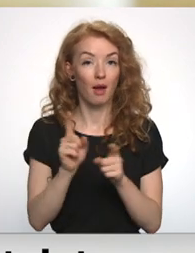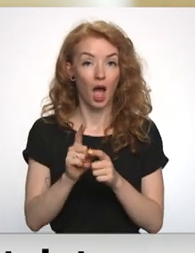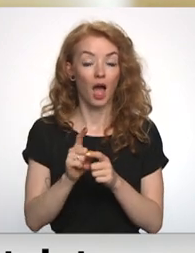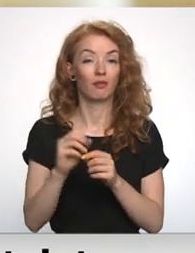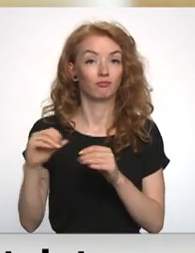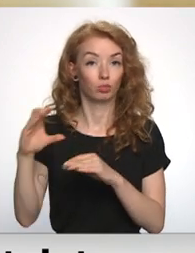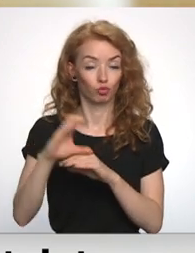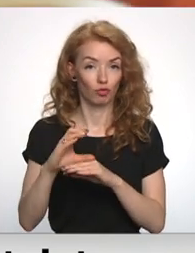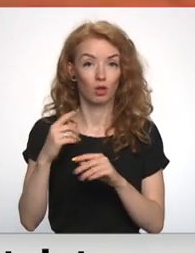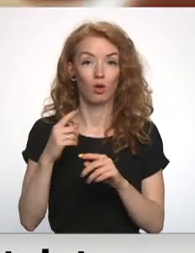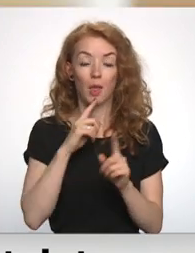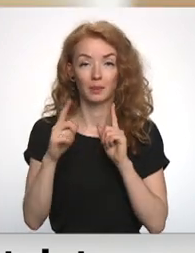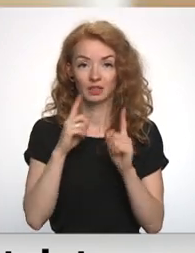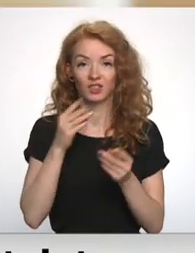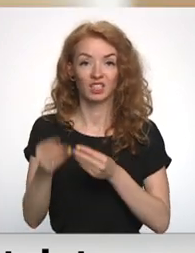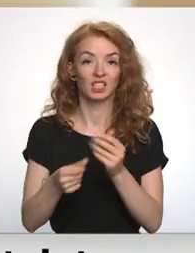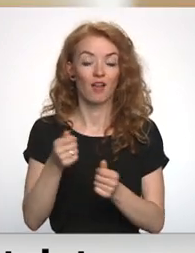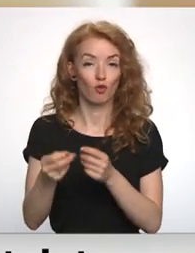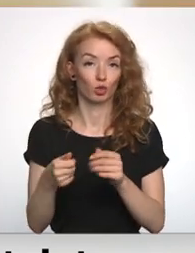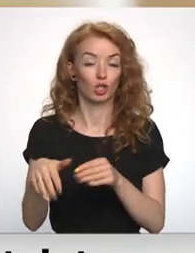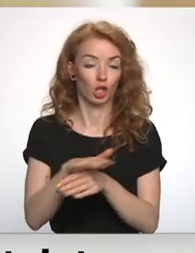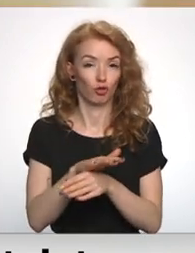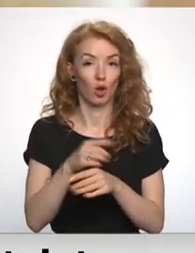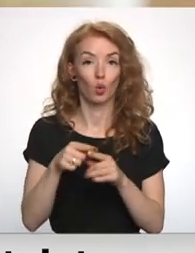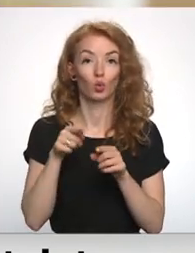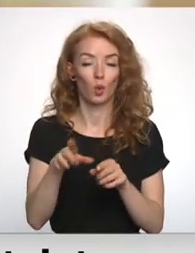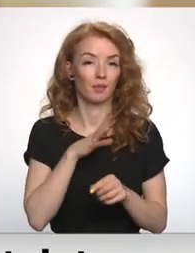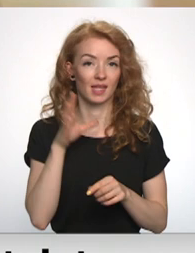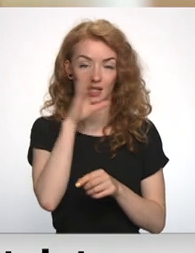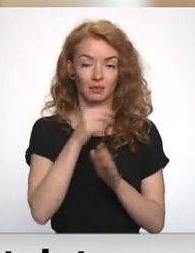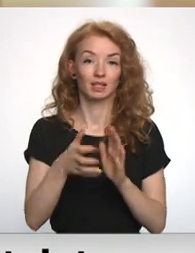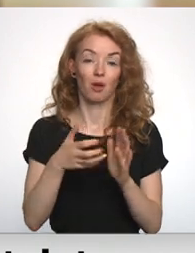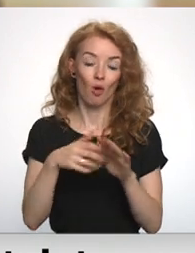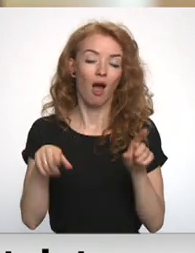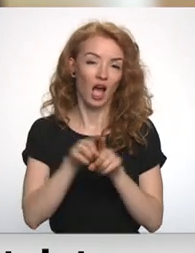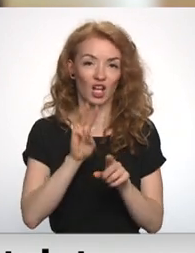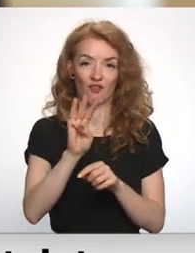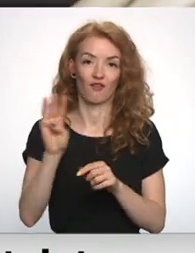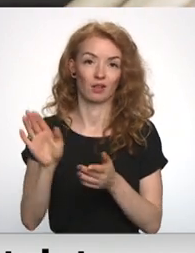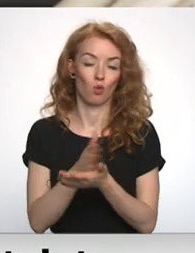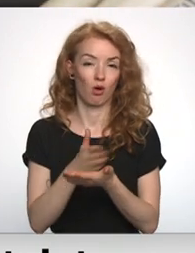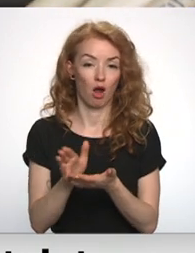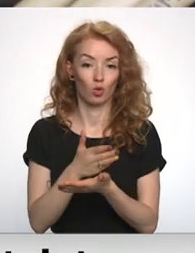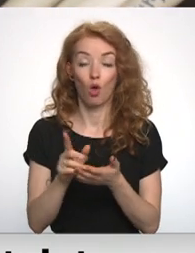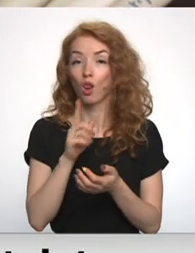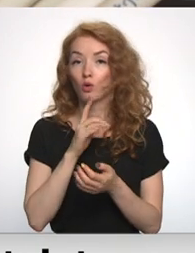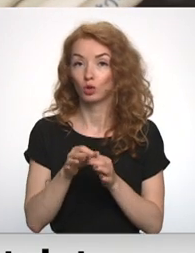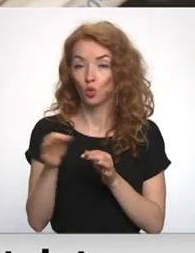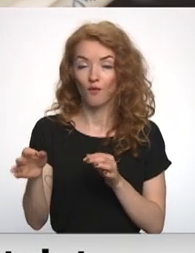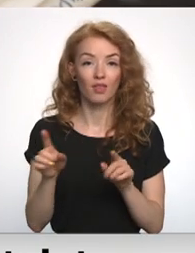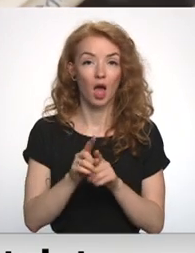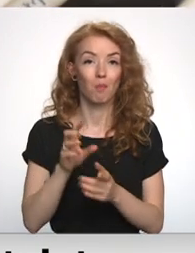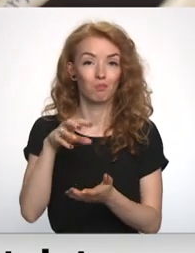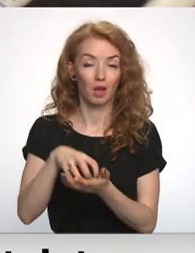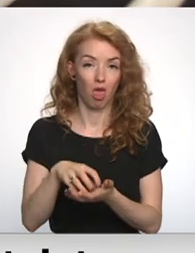finansējumu, administratīvo izdevumu sekšanai, ko bija iespēja izmantot arī mājaslapu sakārtošanai. Lūdzas novada un arī